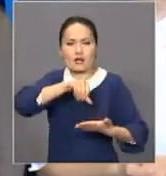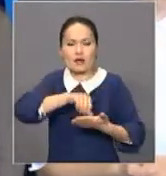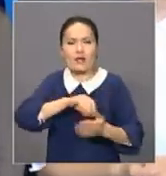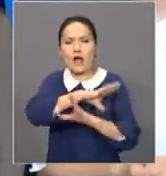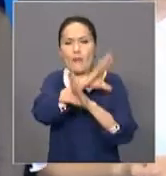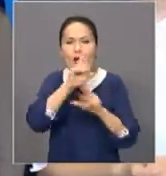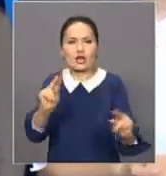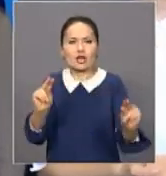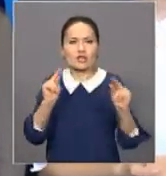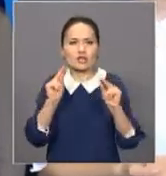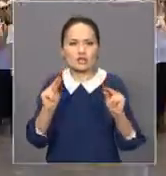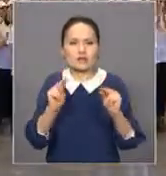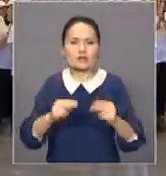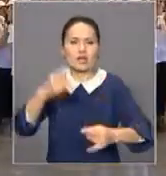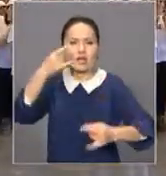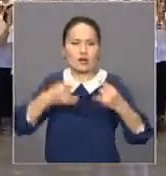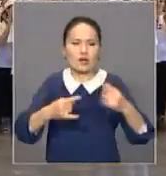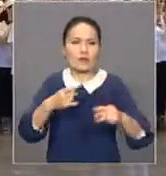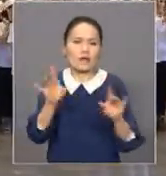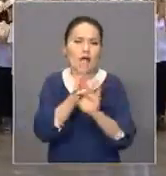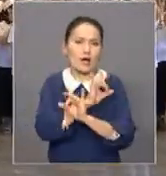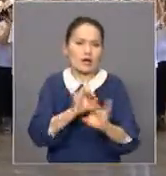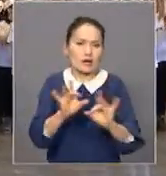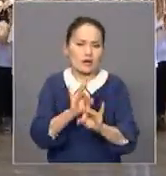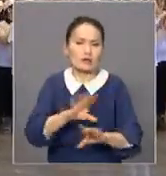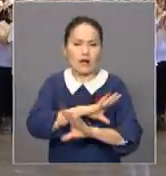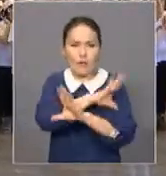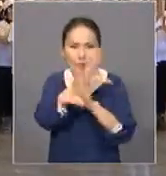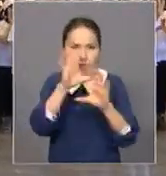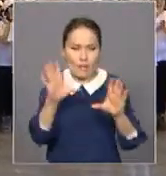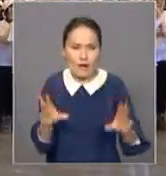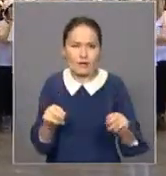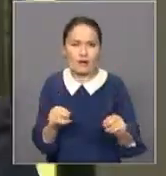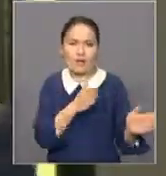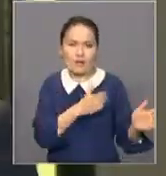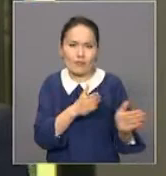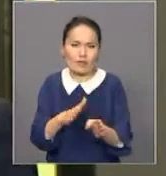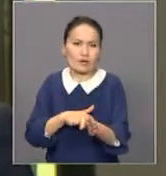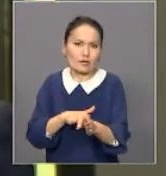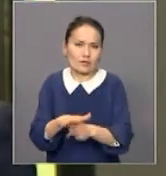анығын жеткізді әрі сана сарабына салар деректің бірінде мүз жіберген жоқ.